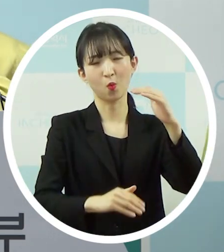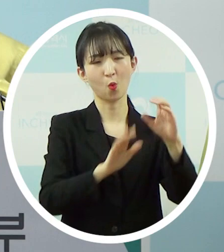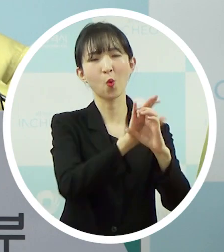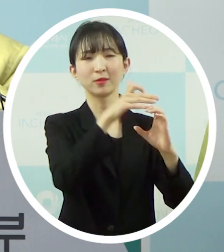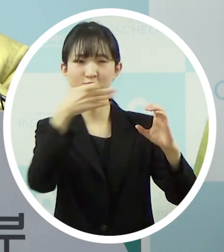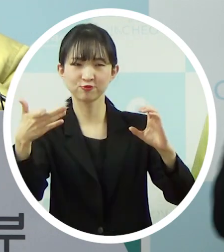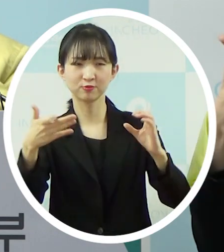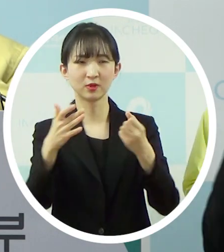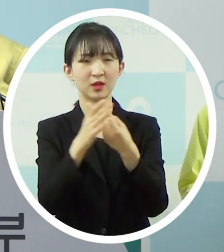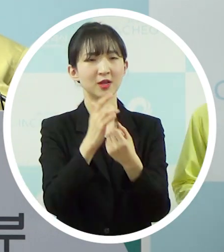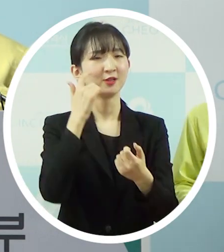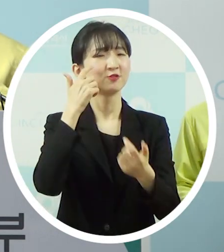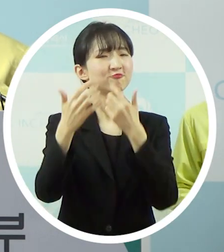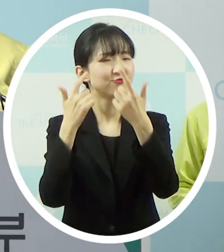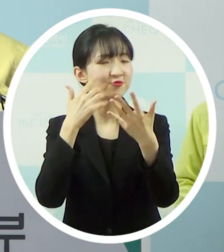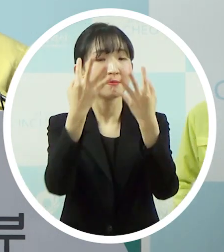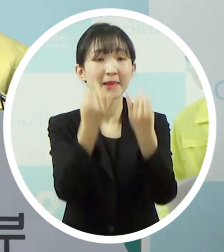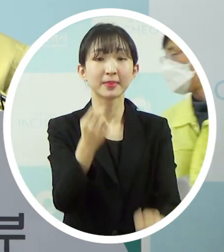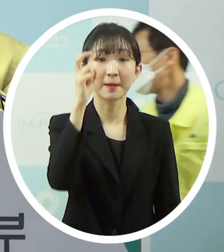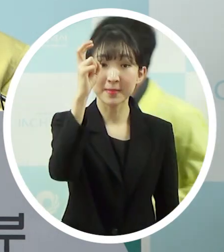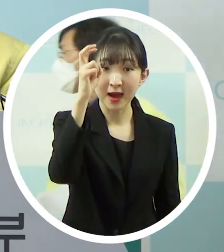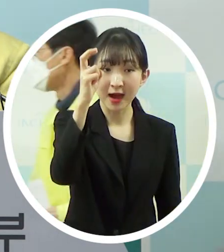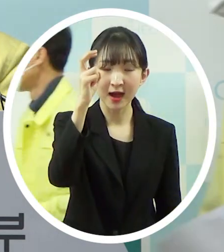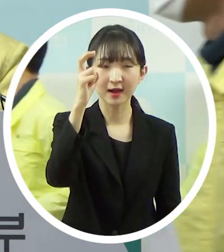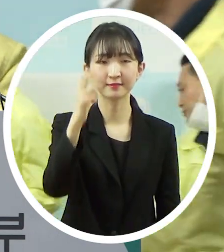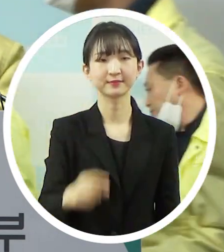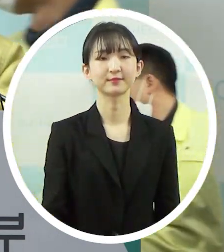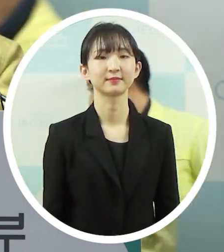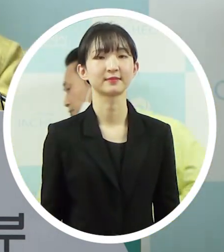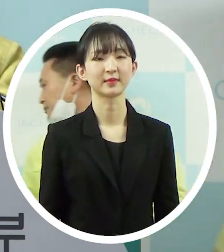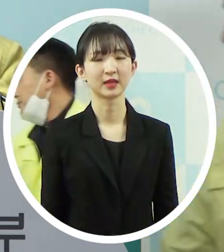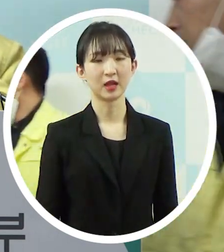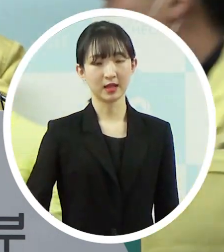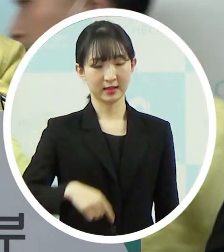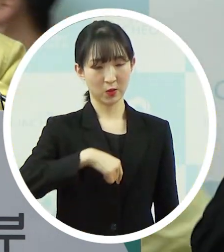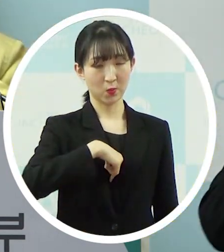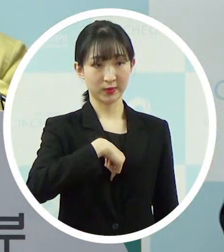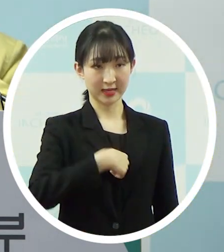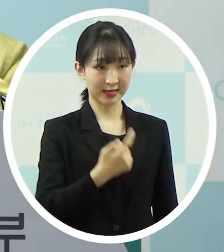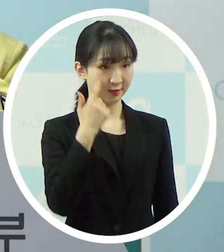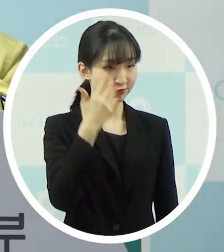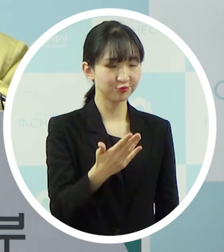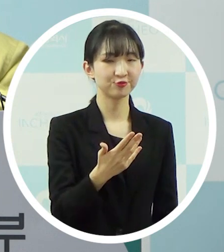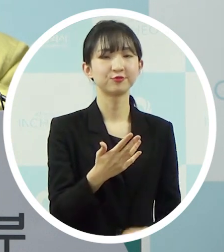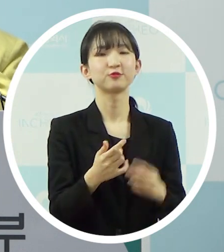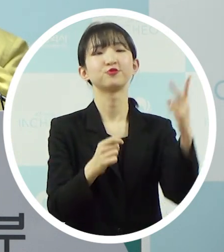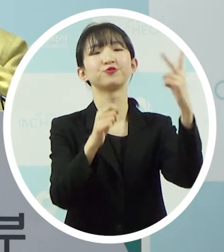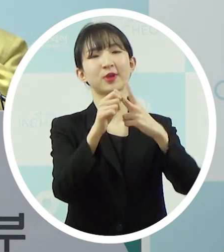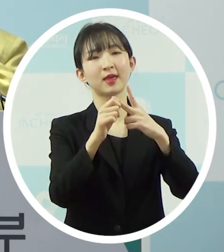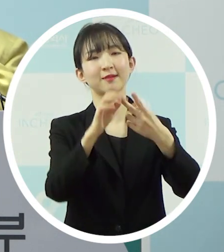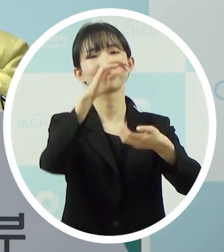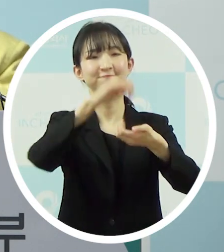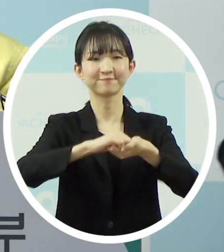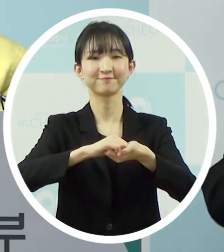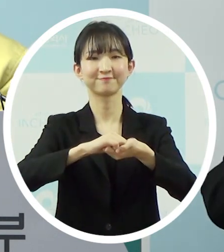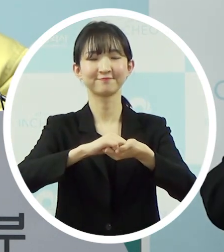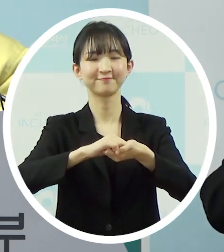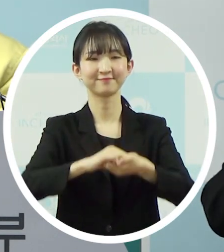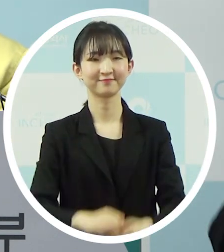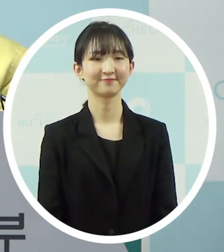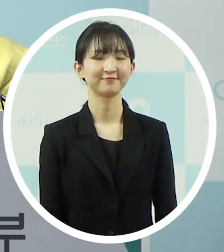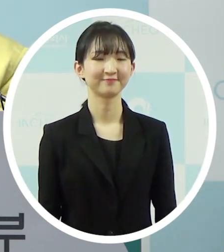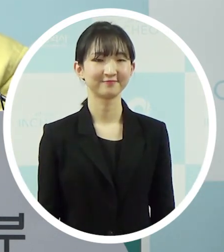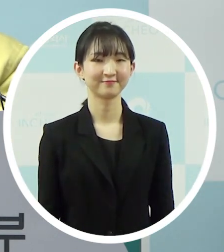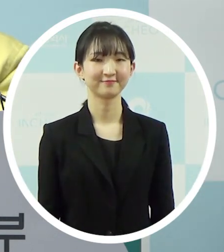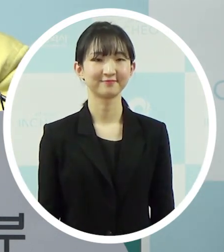질문들이 많으실 거라고 생각합니다. 그래서 한 기자분이 질문을 하실 때는 두 개 이내로 한 두 개